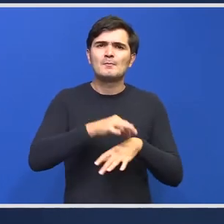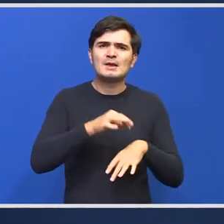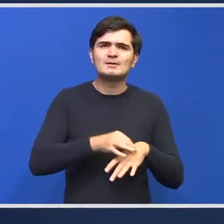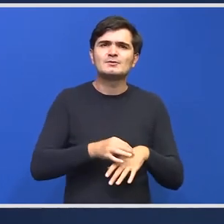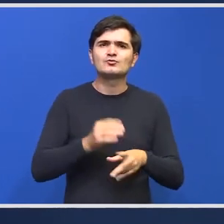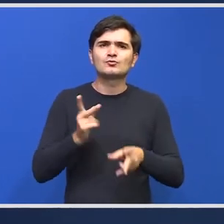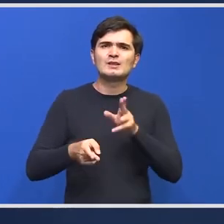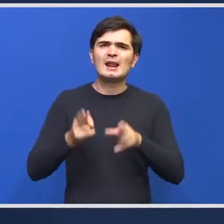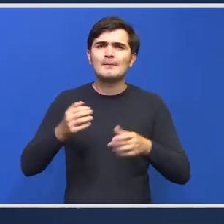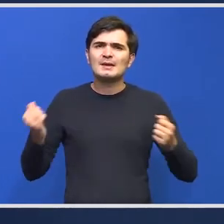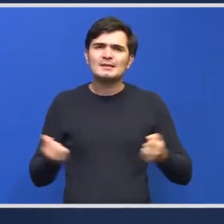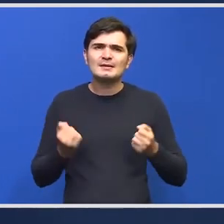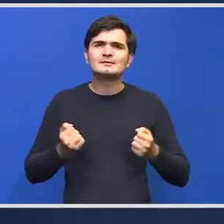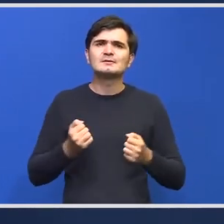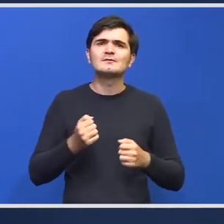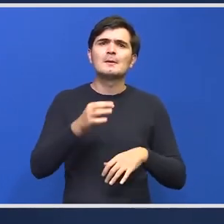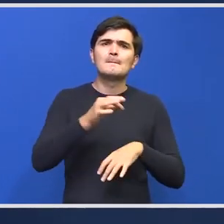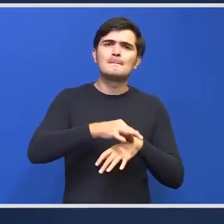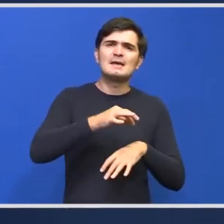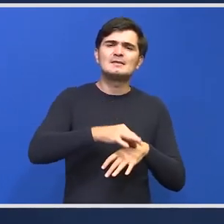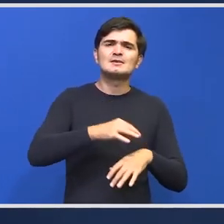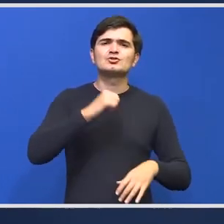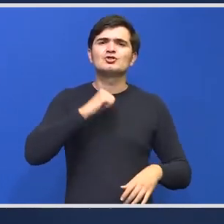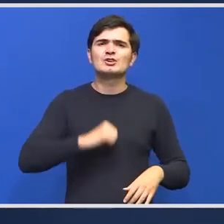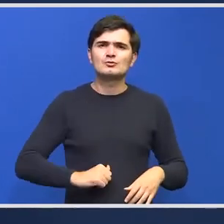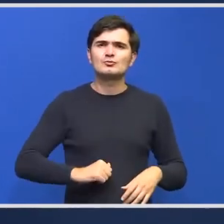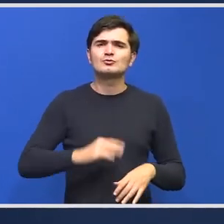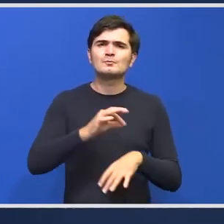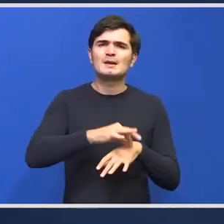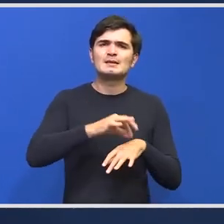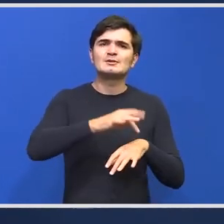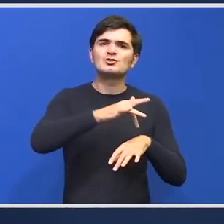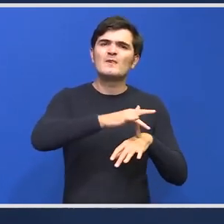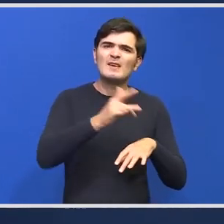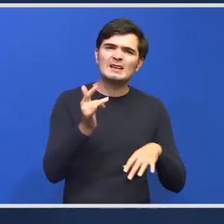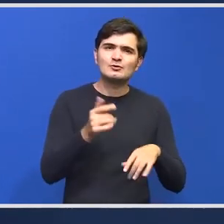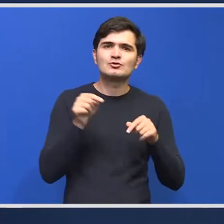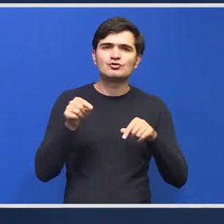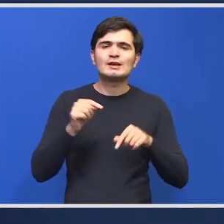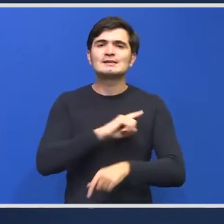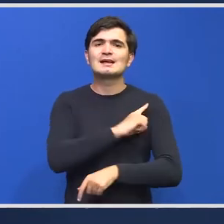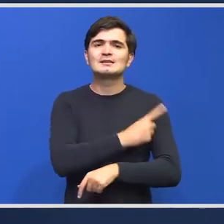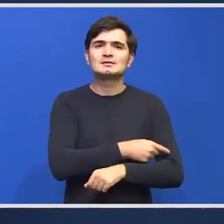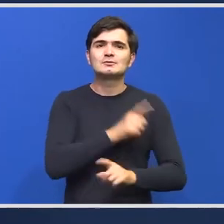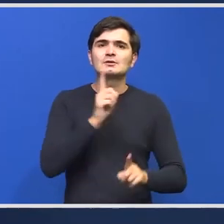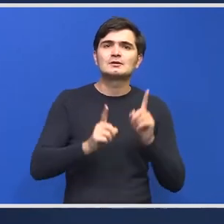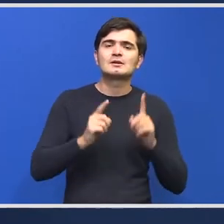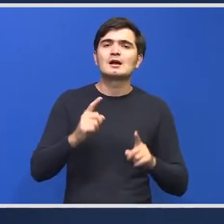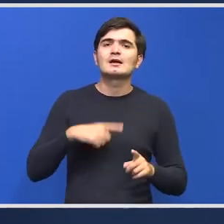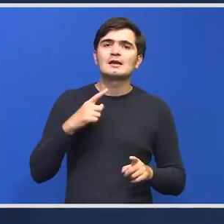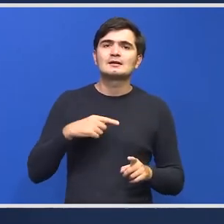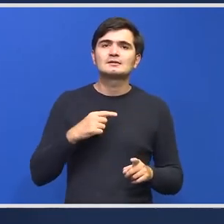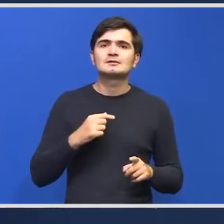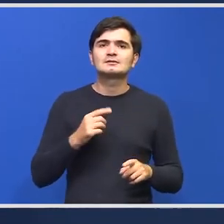medici chirurgi plasticieni medici infecționiști care se asigură atunci când există infecții